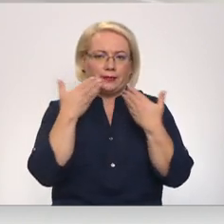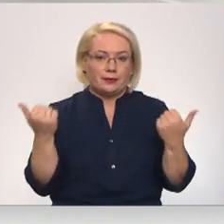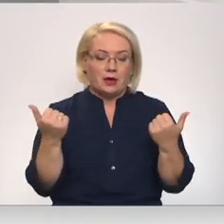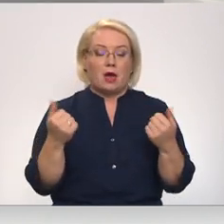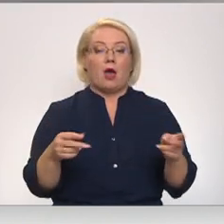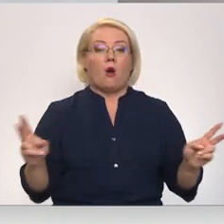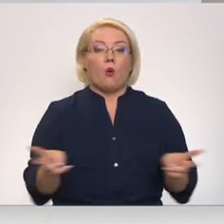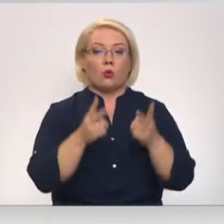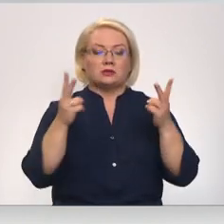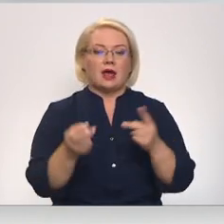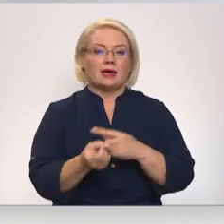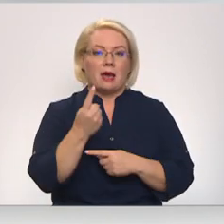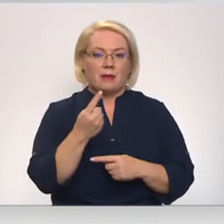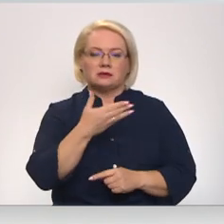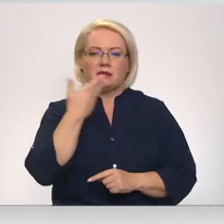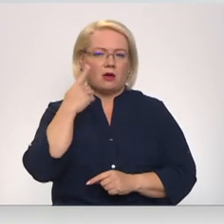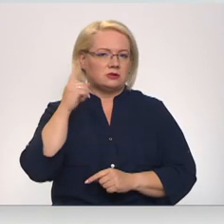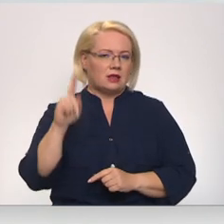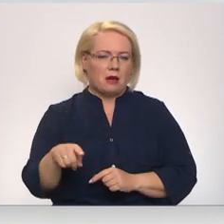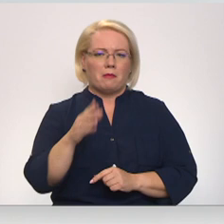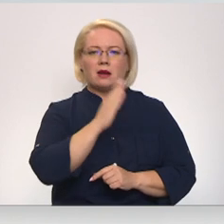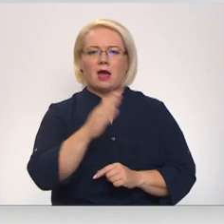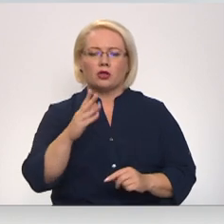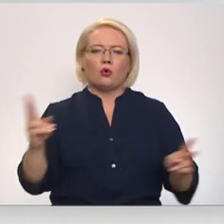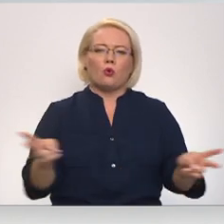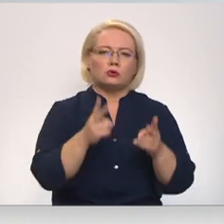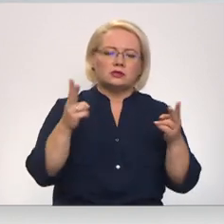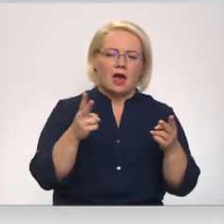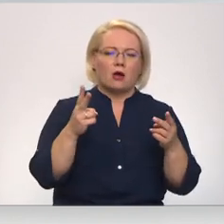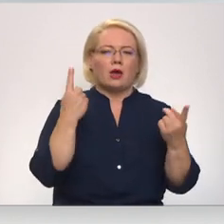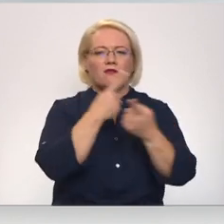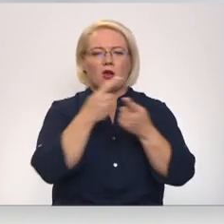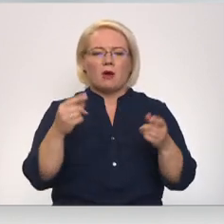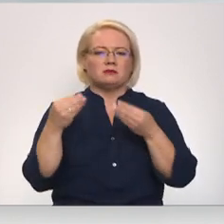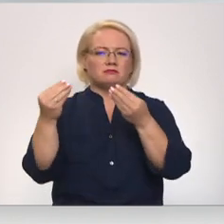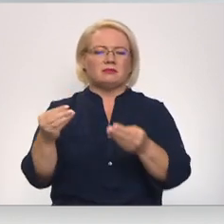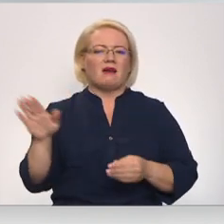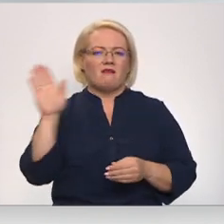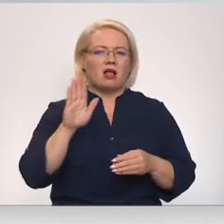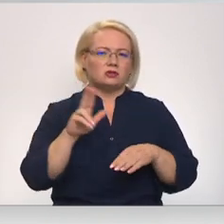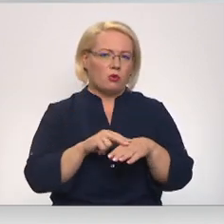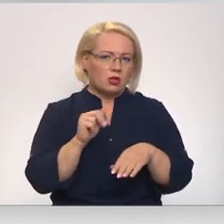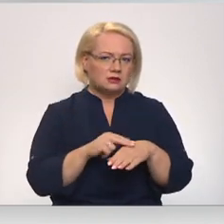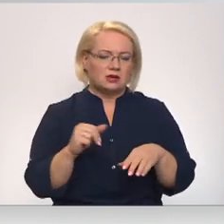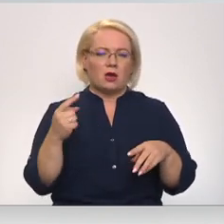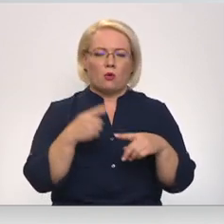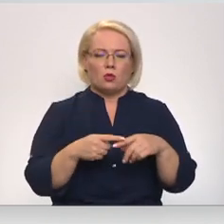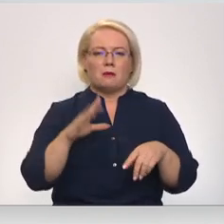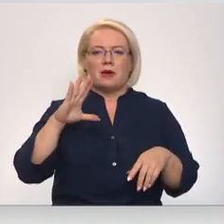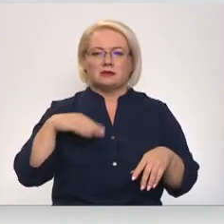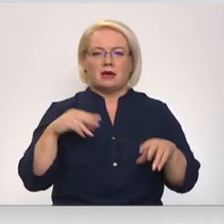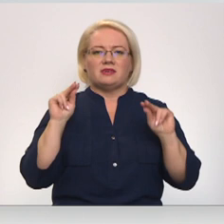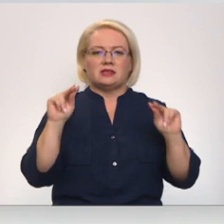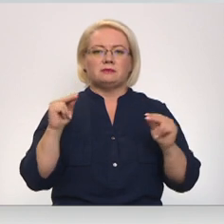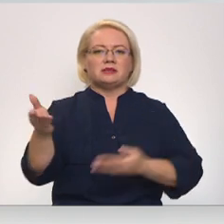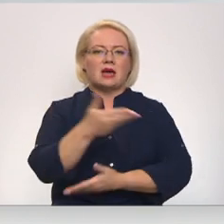Ugunsgrēka iemesli gan nav zināmi. Par katru ugunsgrēka informāciju tiek sniegt arī valsts policijai. Un tad, visticamāk,